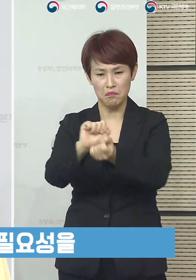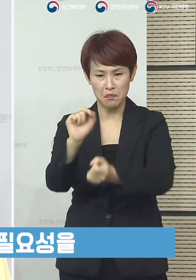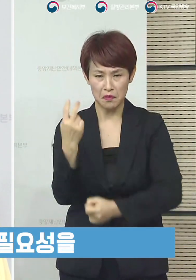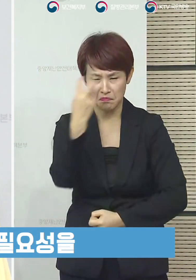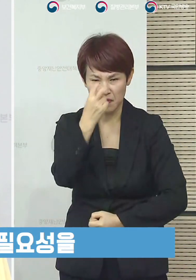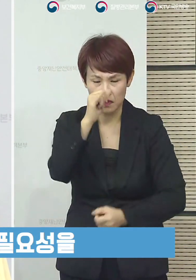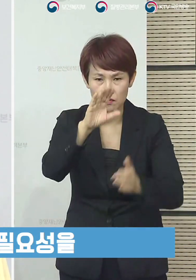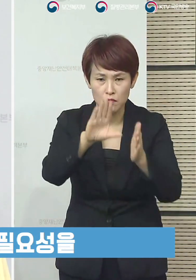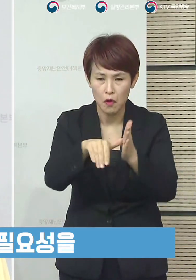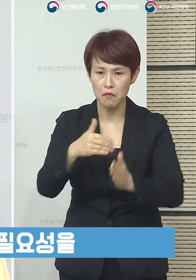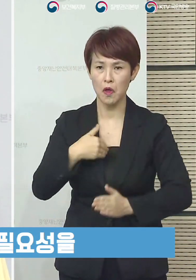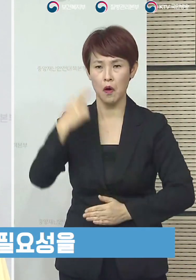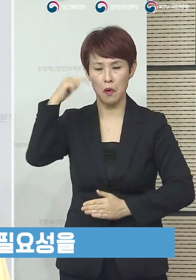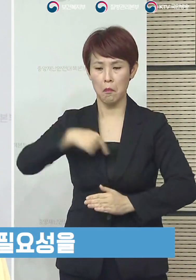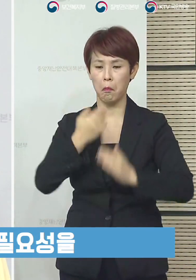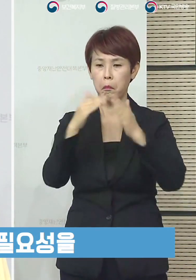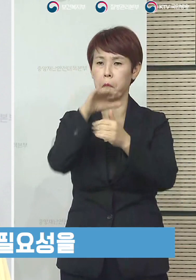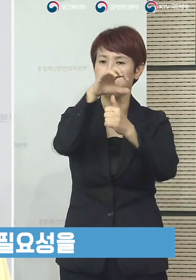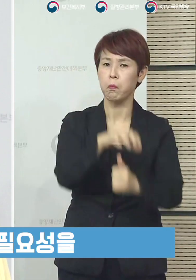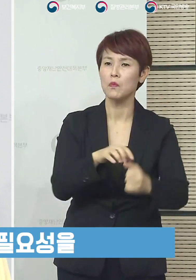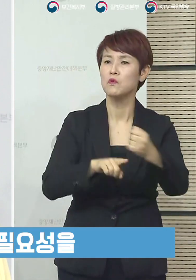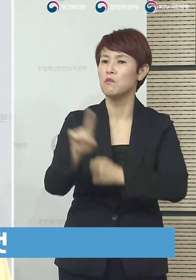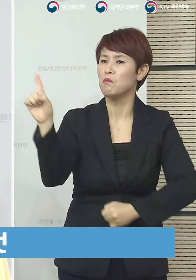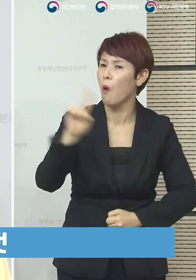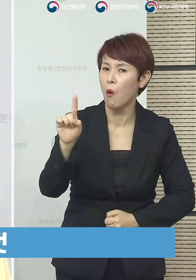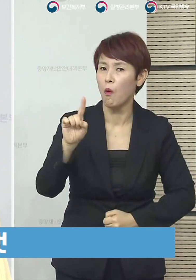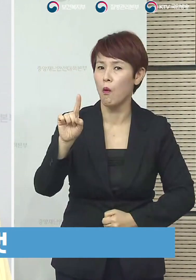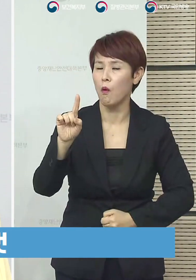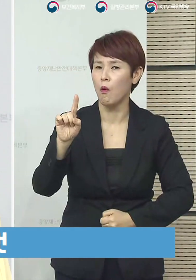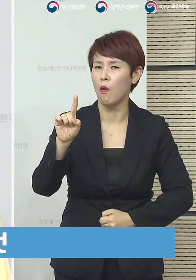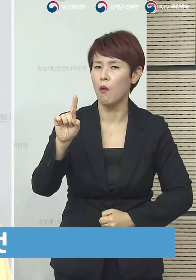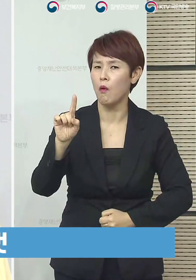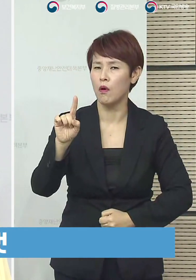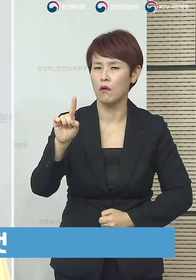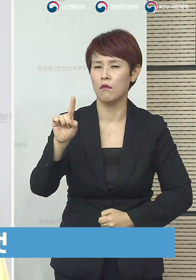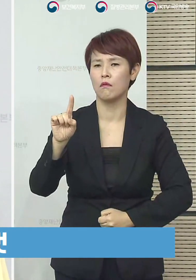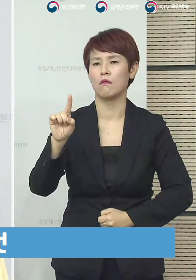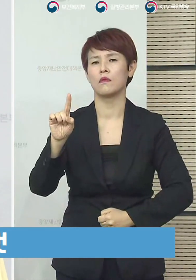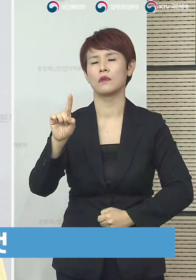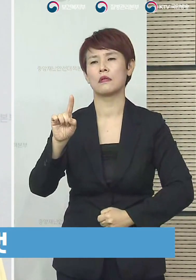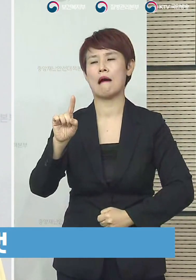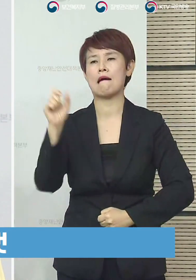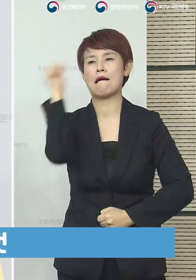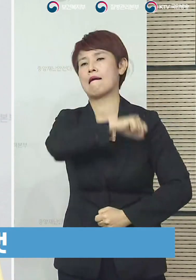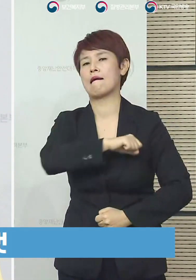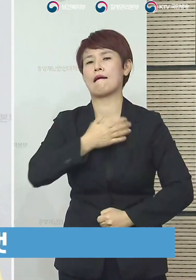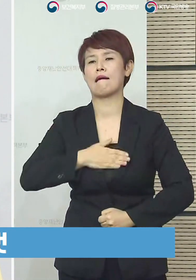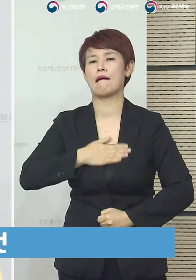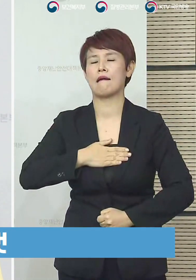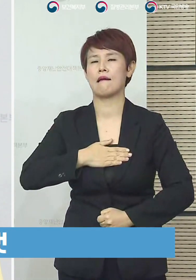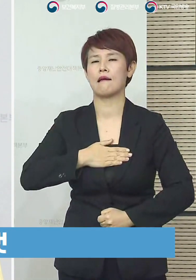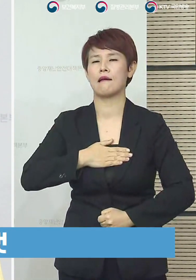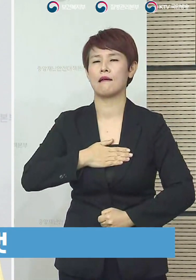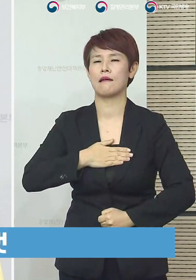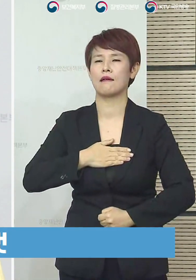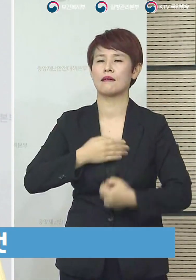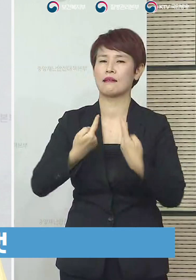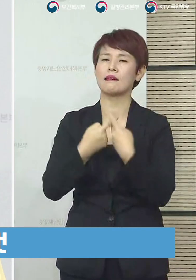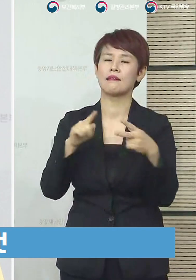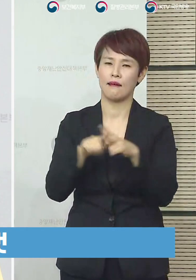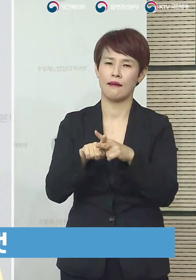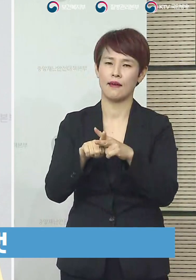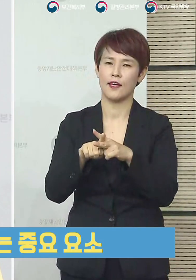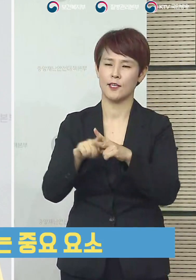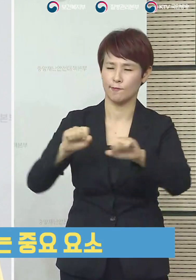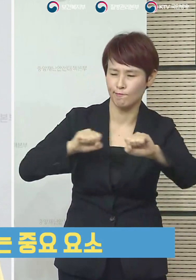왜 내가 자가 격리가 돼야 되는지를 그 필요성을 이해하고 협조해 주시고 철저하게 따라주시는 것만이